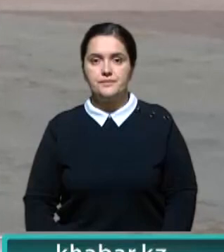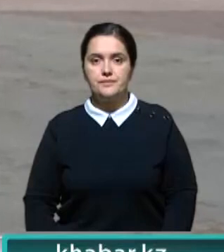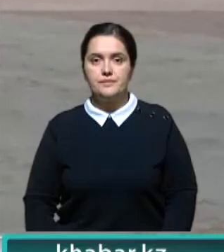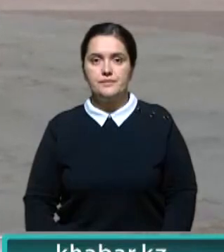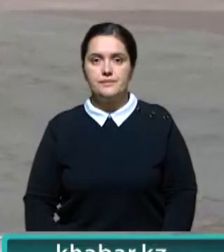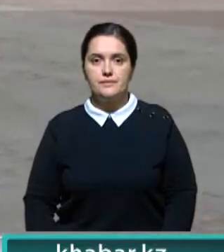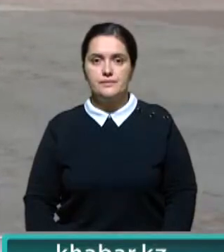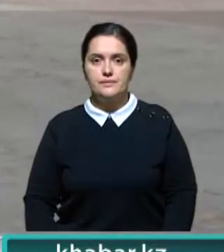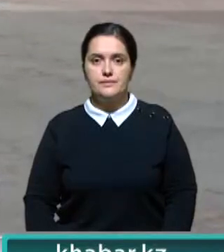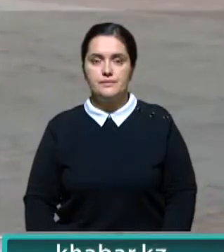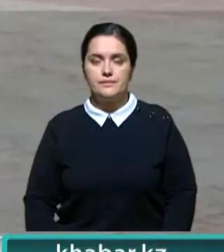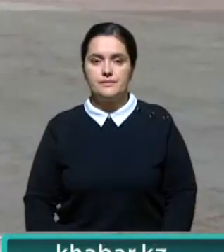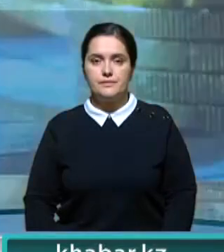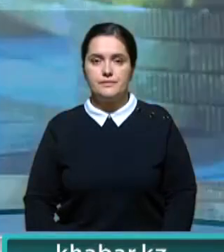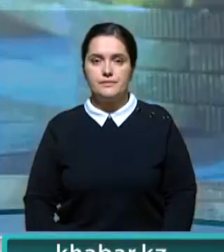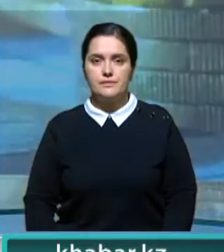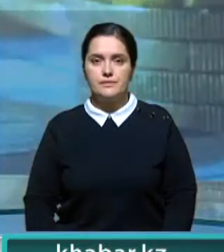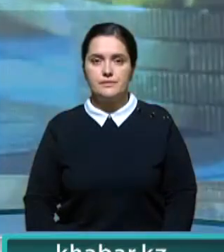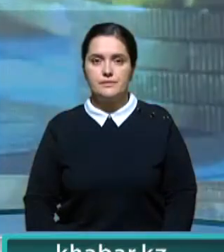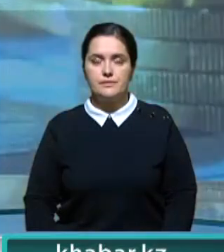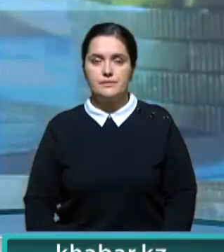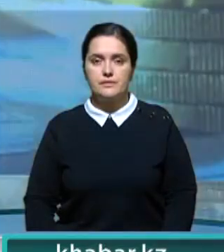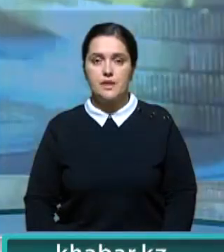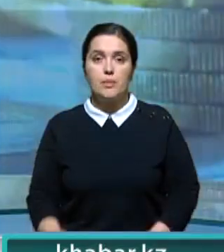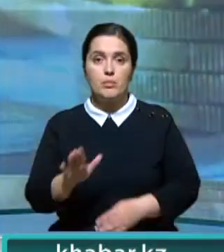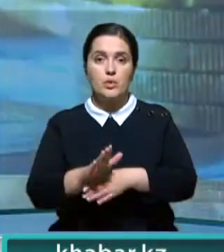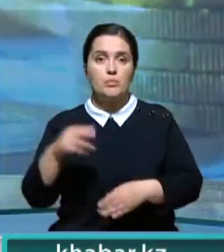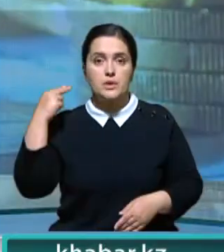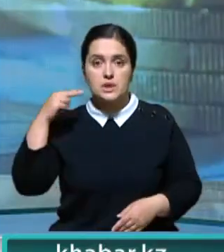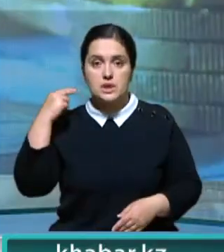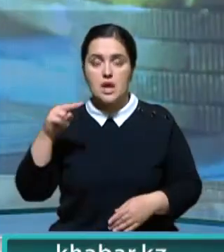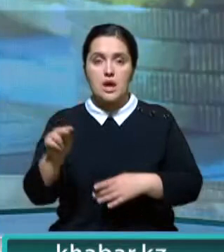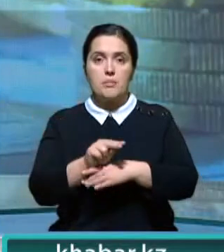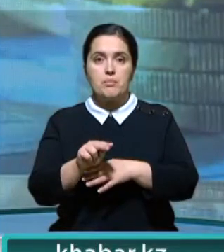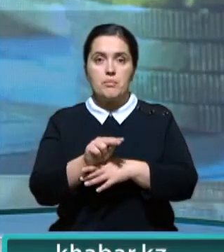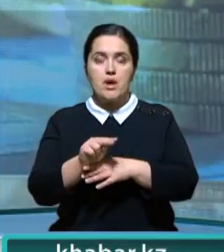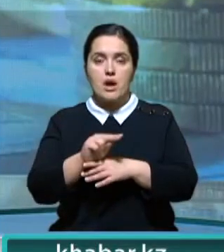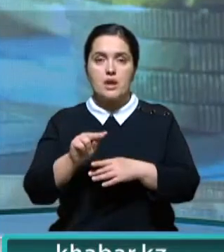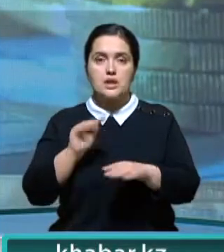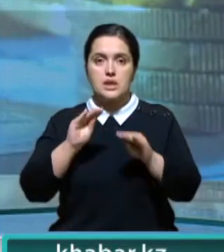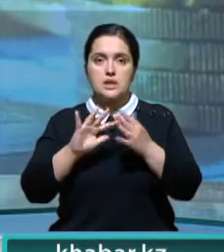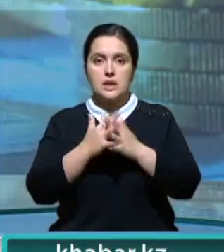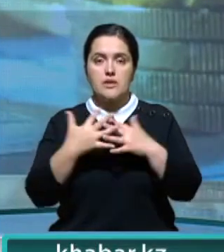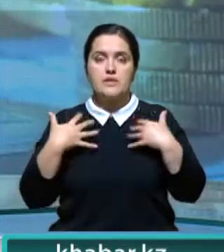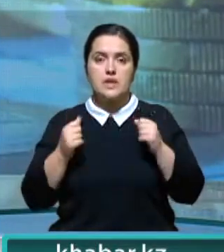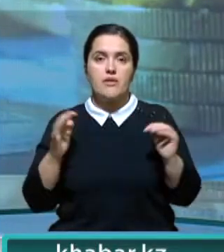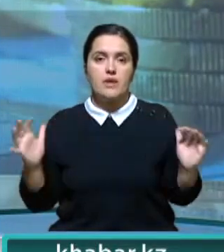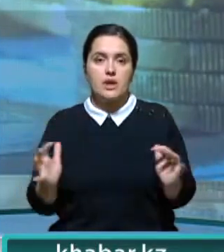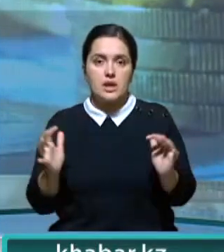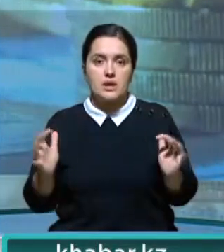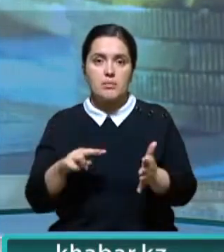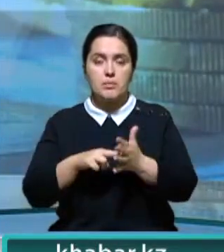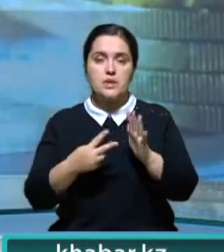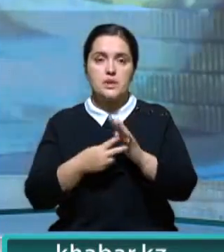президента. Итоги дня. Одно из сегодняшних поручений президента – модернизировать сельское здравоохранение. Благодаря